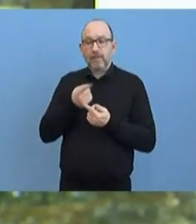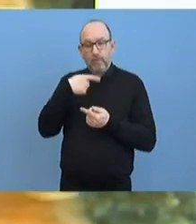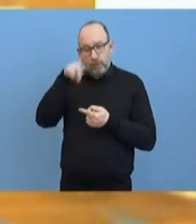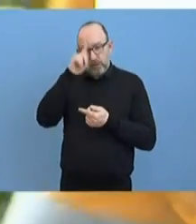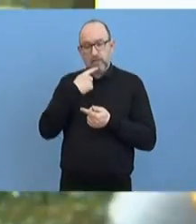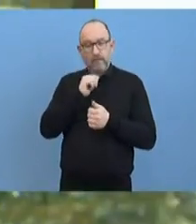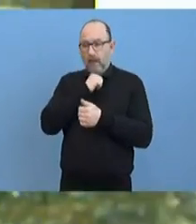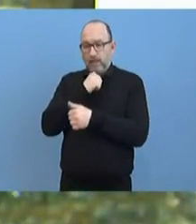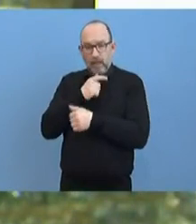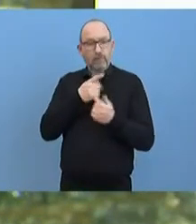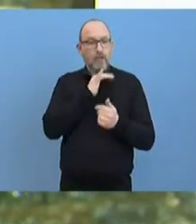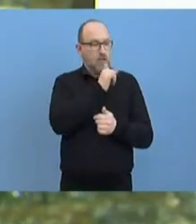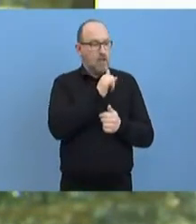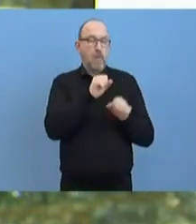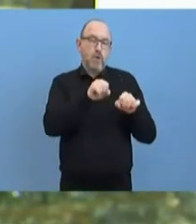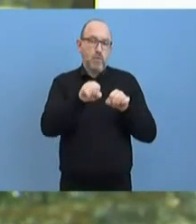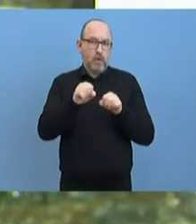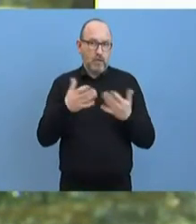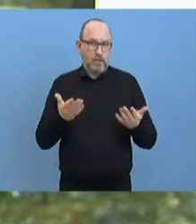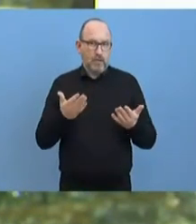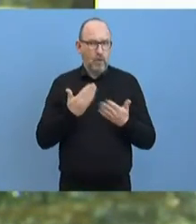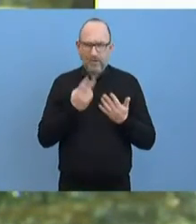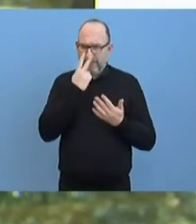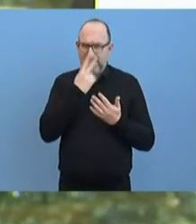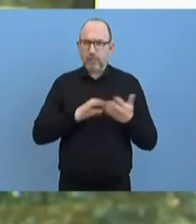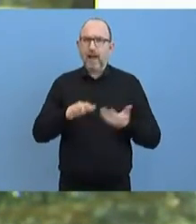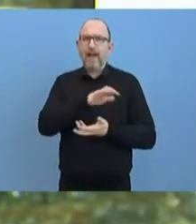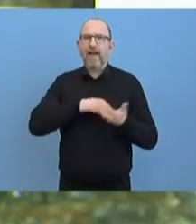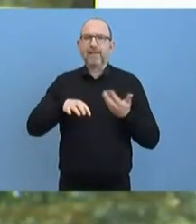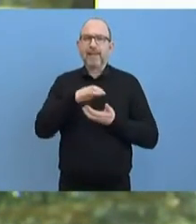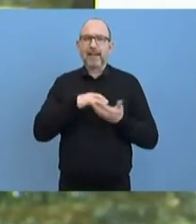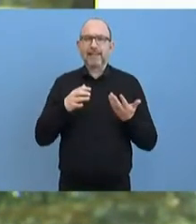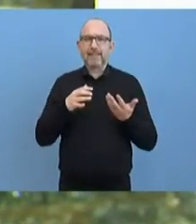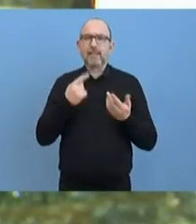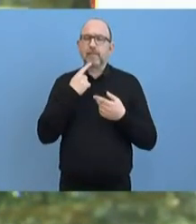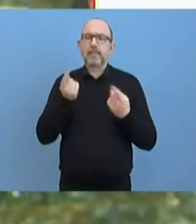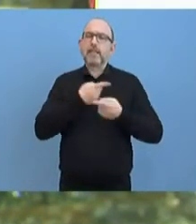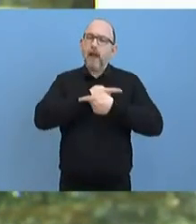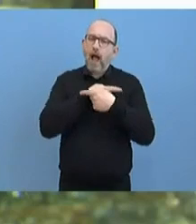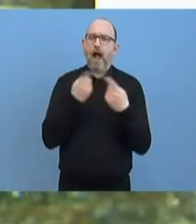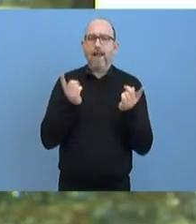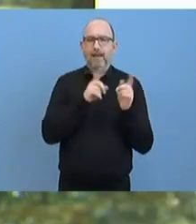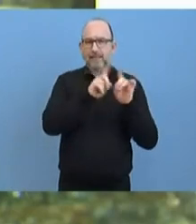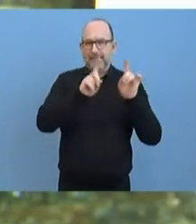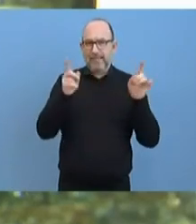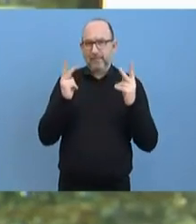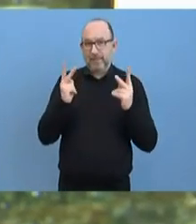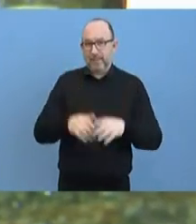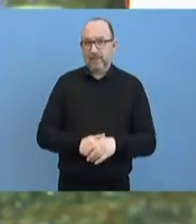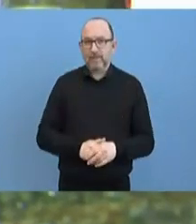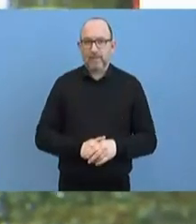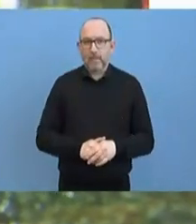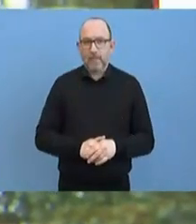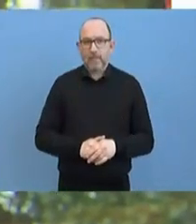Oder ist da jetzt im Grunde aufgrund dieser Krise auch erst einmal, wird über alles gesprochen? Diese Frage stellt auch Frank